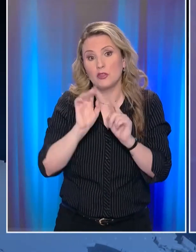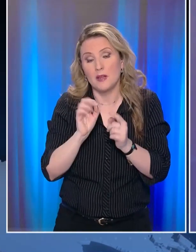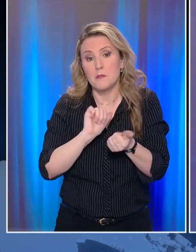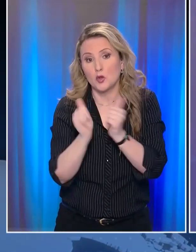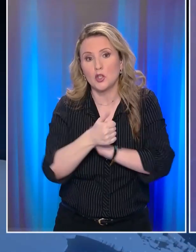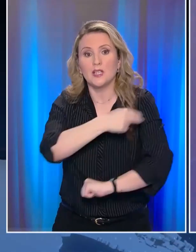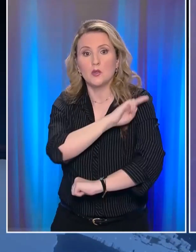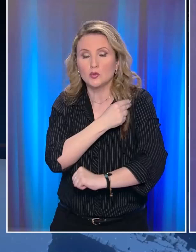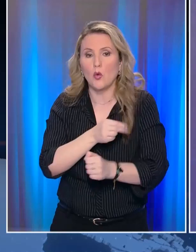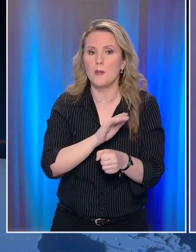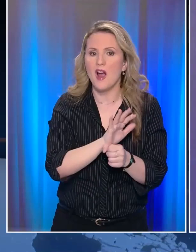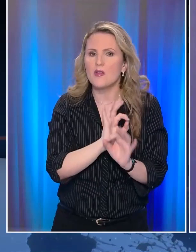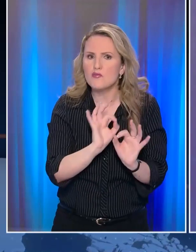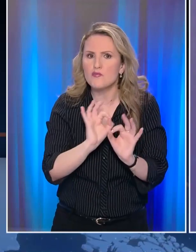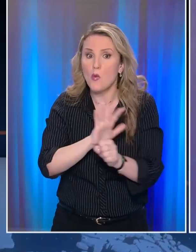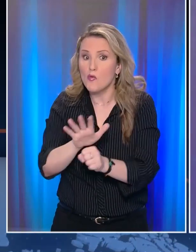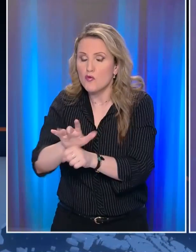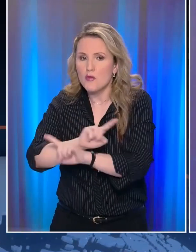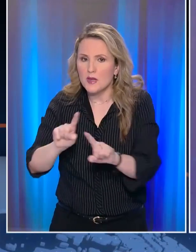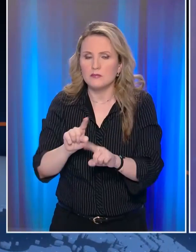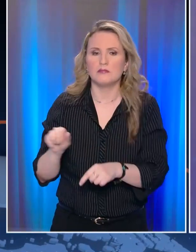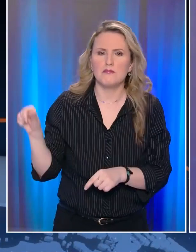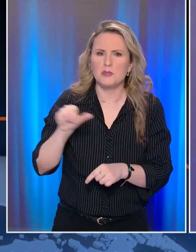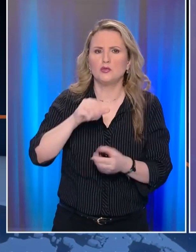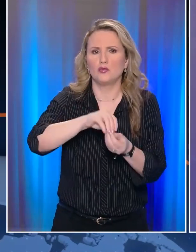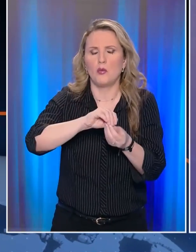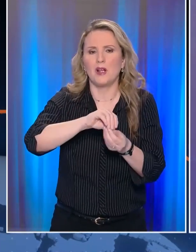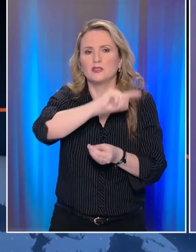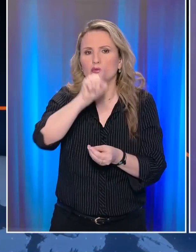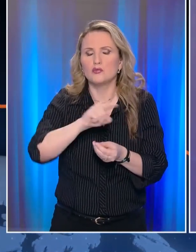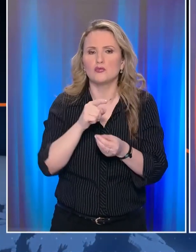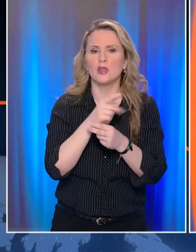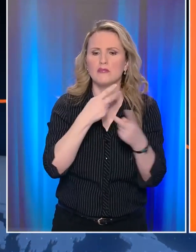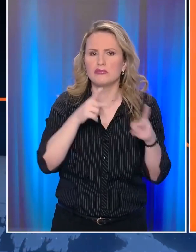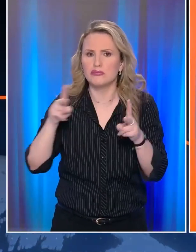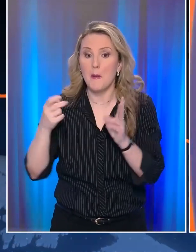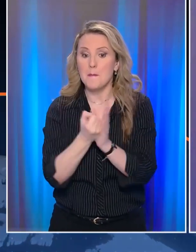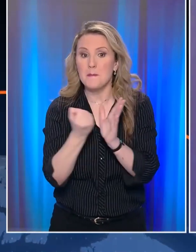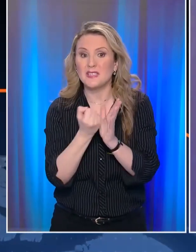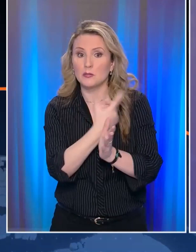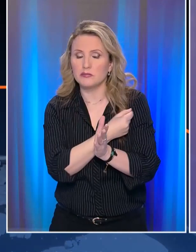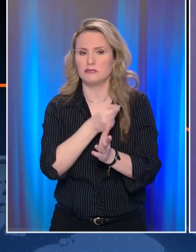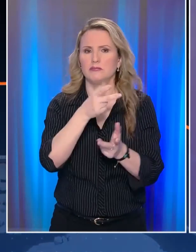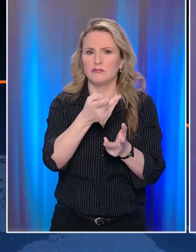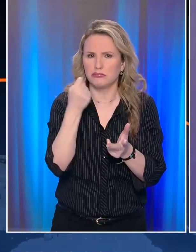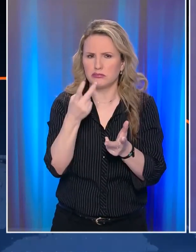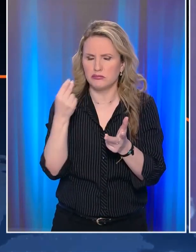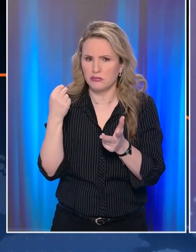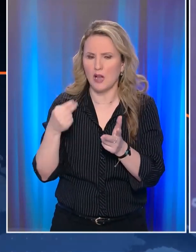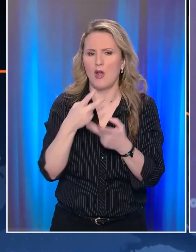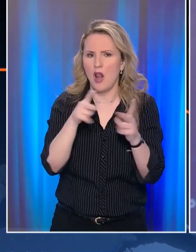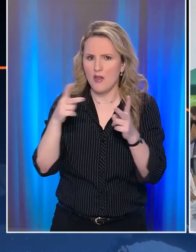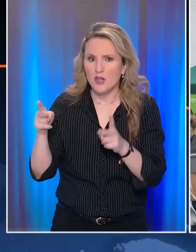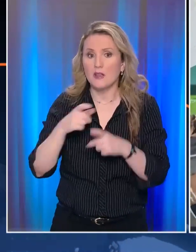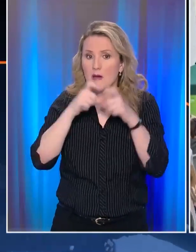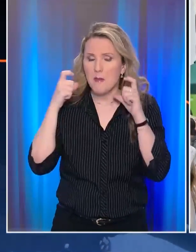Στόχος η σταδιακή επιστροφή στην κανονικότητα έως το Πάσχα Με κατάργηση πιστοποιητικών αλλά και της μάσκα σε εσωτερικούς χώρους